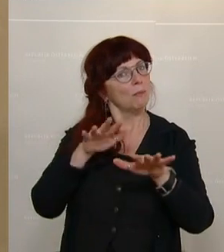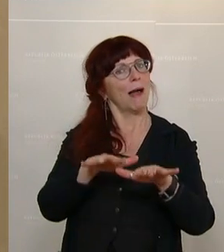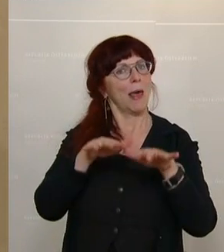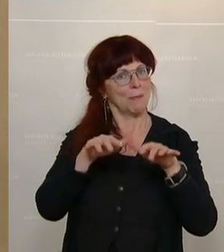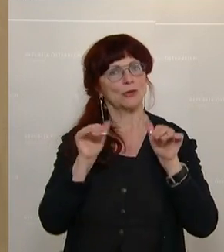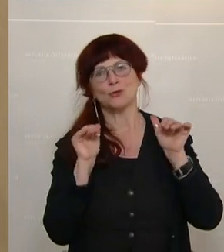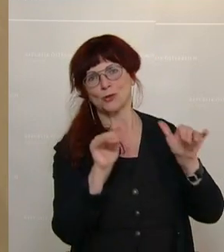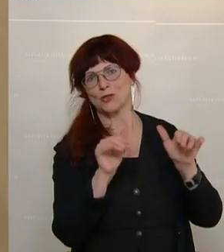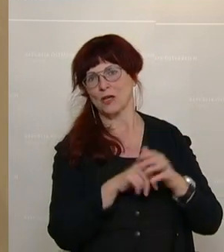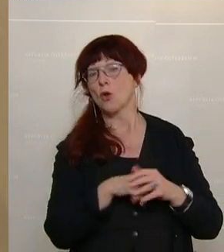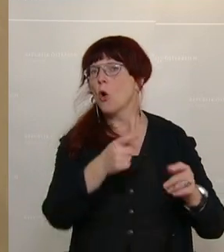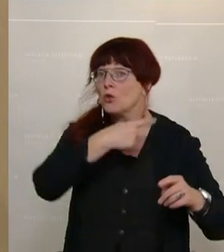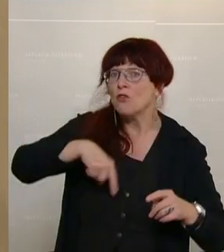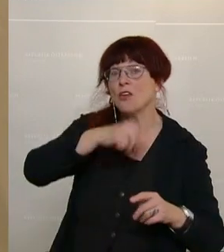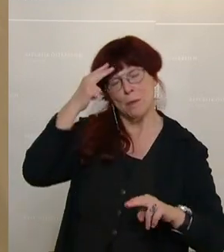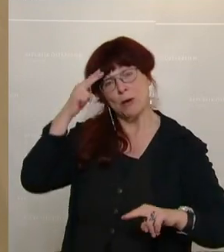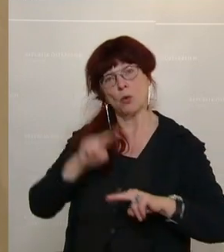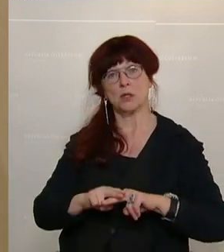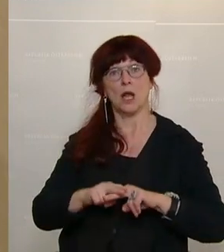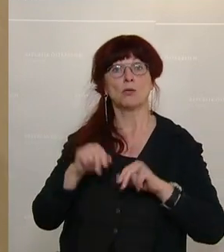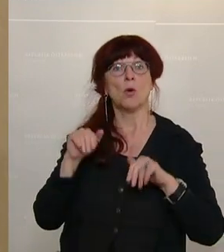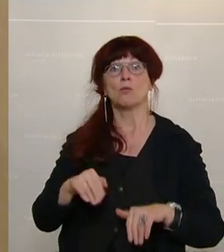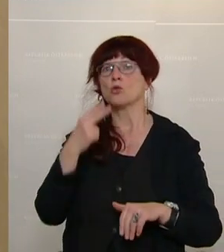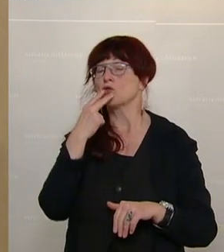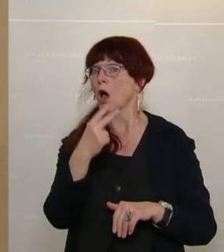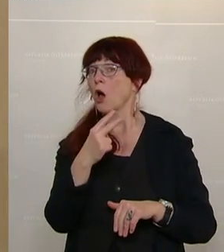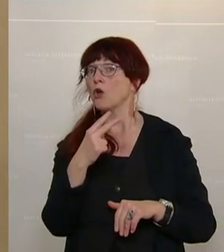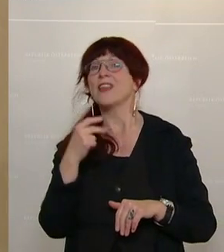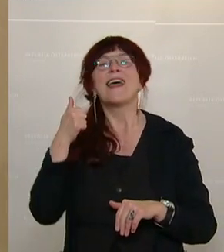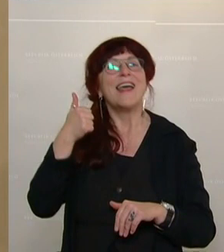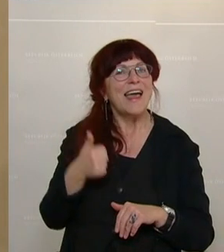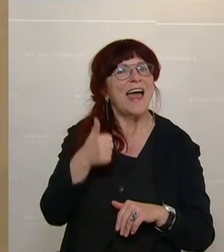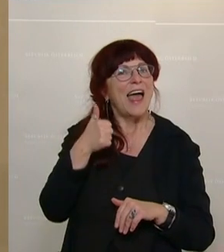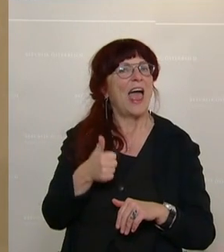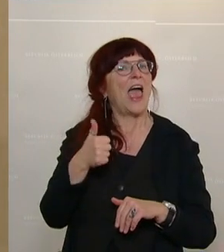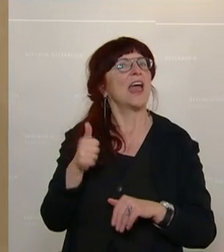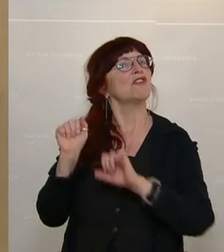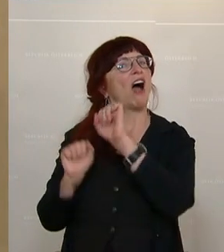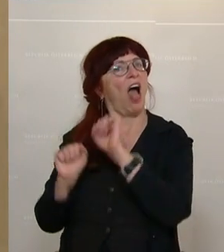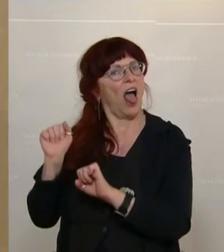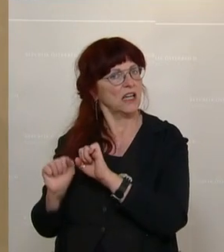Abgeordneten offenkundig in keinem Zusammenhang mit seiner politischen Tätigkeit steht.